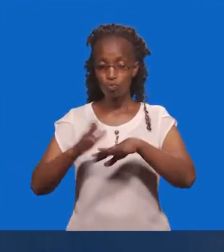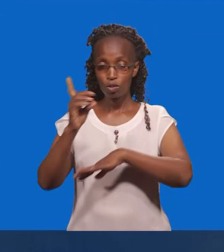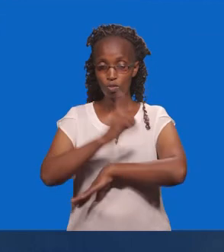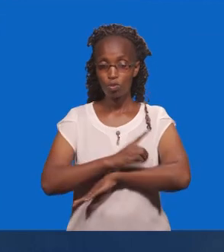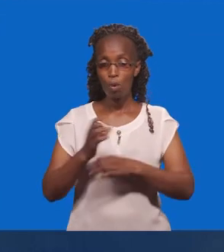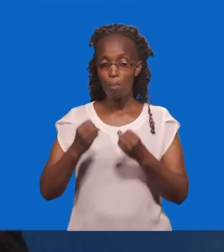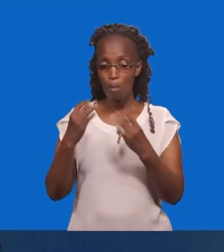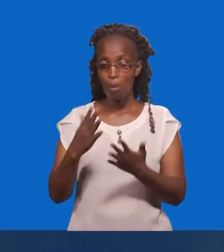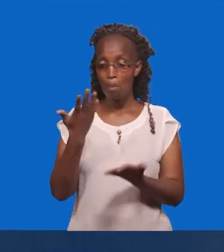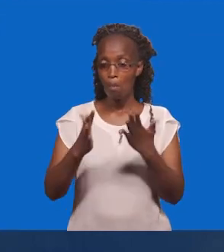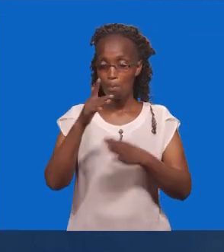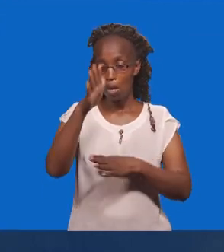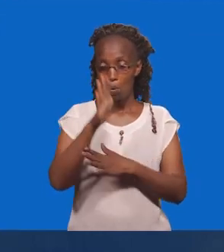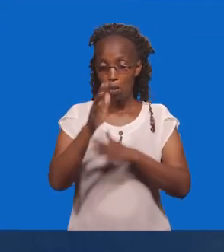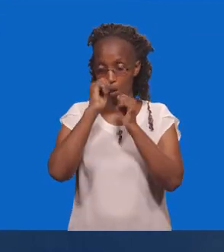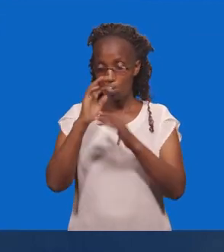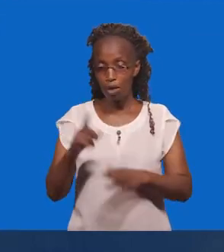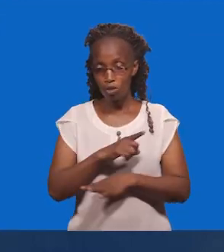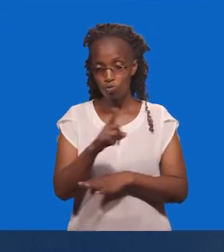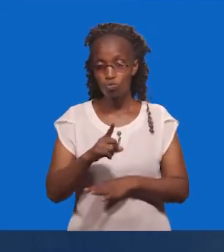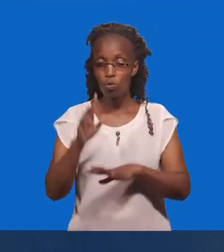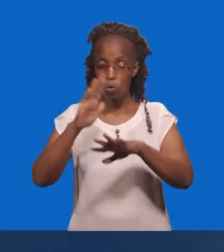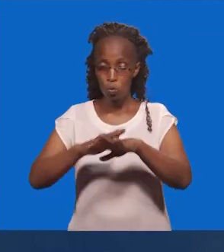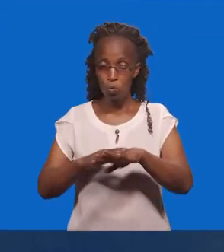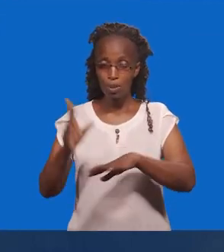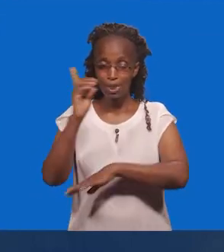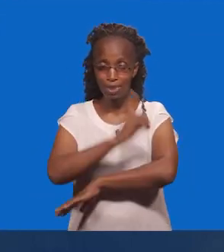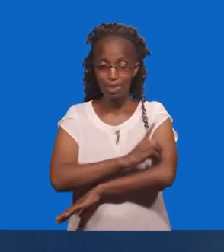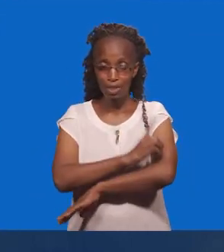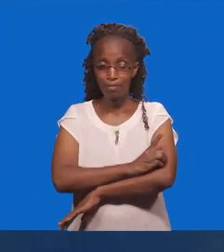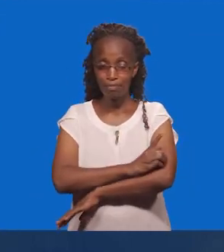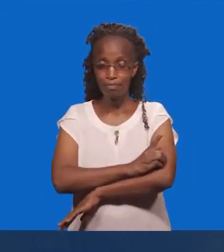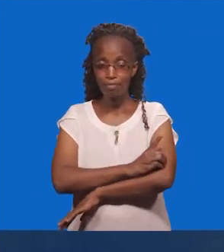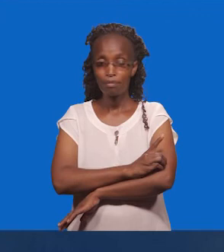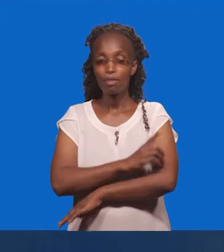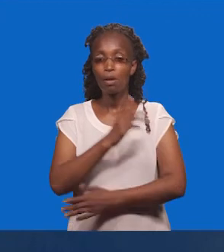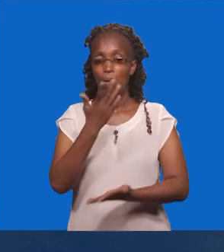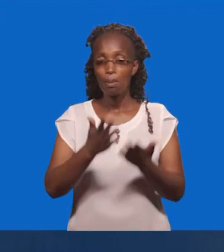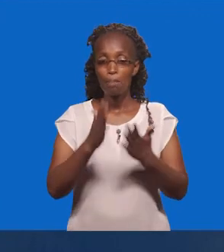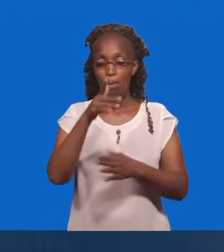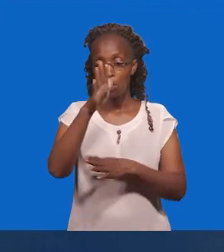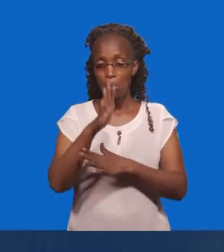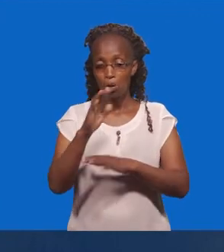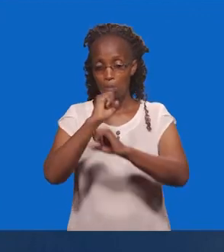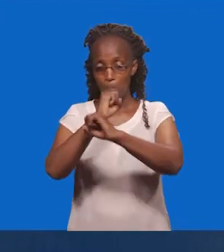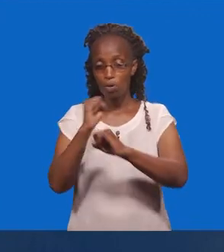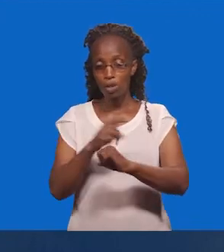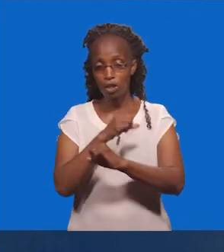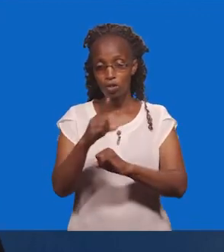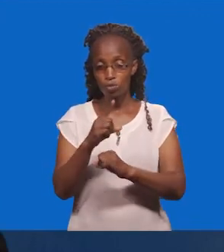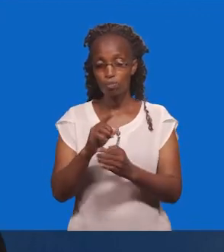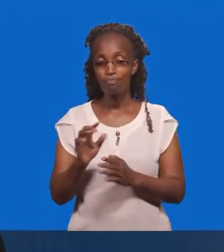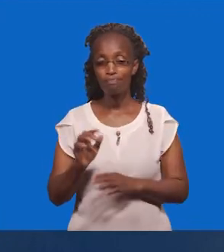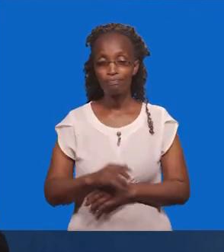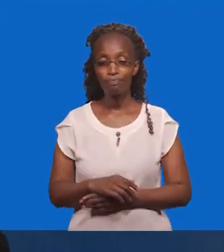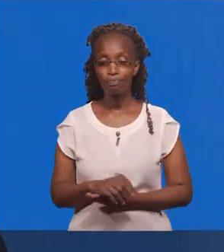Baraka Na Zahidi Ayote Mwenyezi Mungu Nakulinde Na Uwe Siku Njema Na Zahidi Ayote Uwe Pawa Kike Mwenyezi Mungu Uwe Pamoja Na Wewe Adi Apokesho Majaliwa